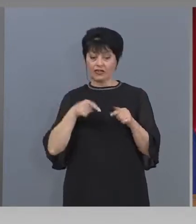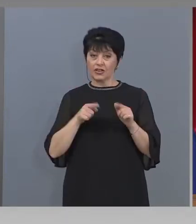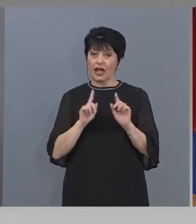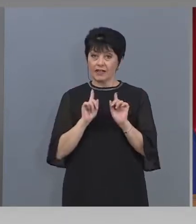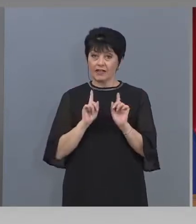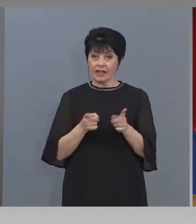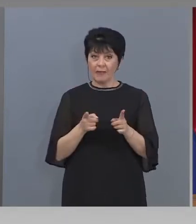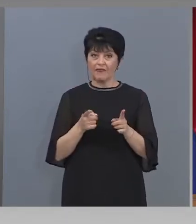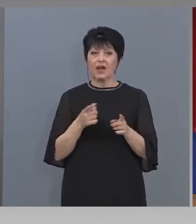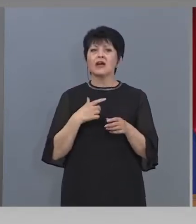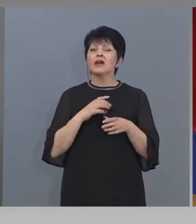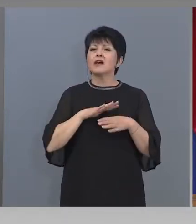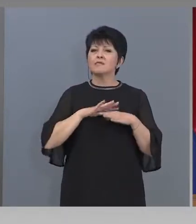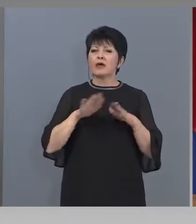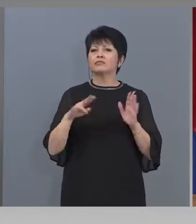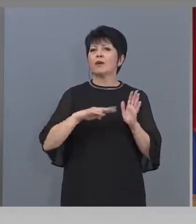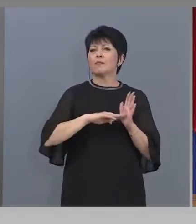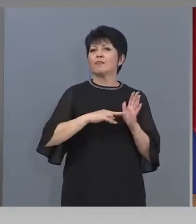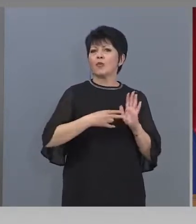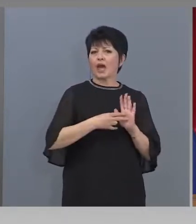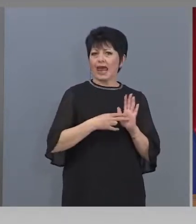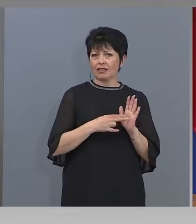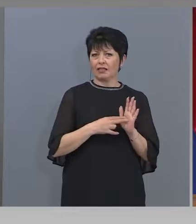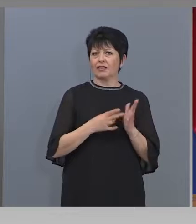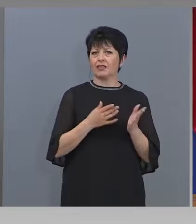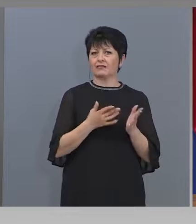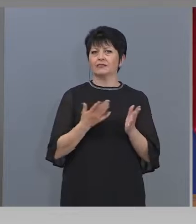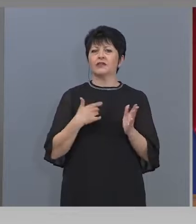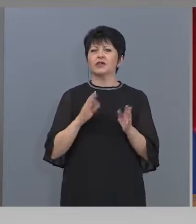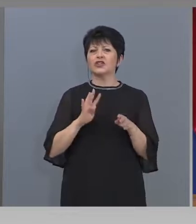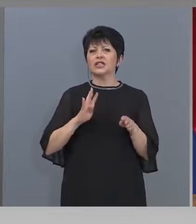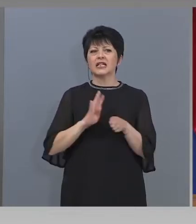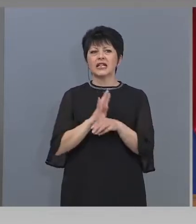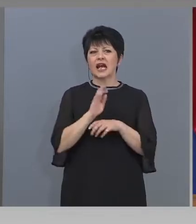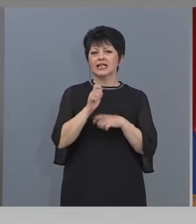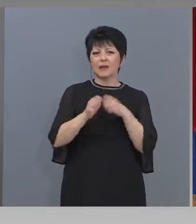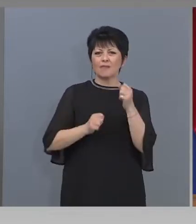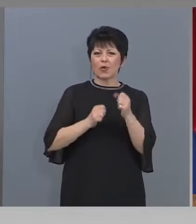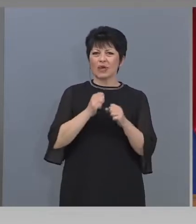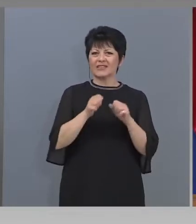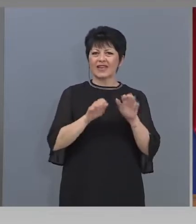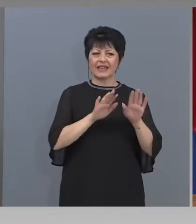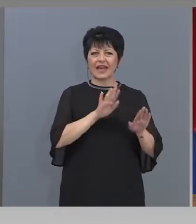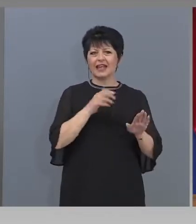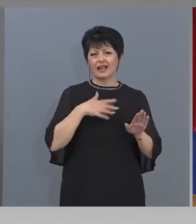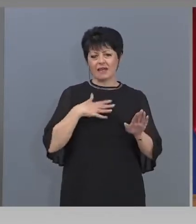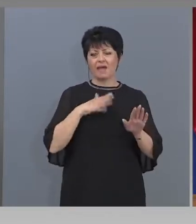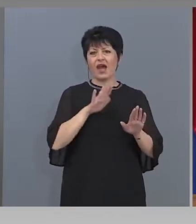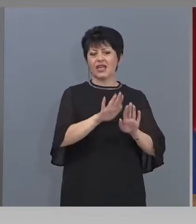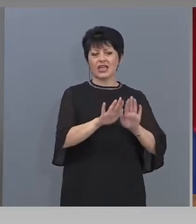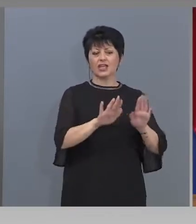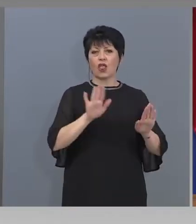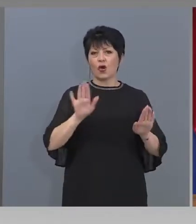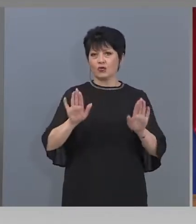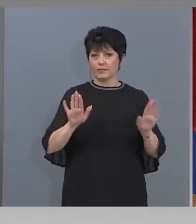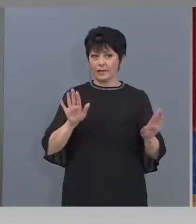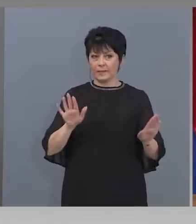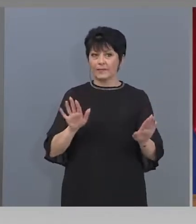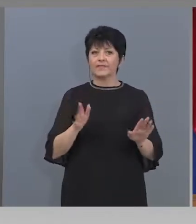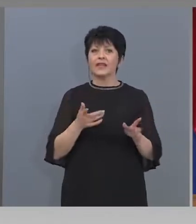има абсолютен проект на има приготвени произведения, 14, които да бъдат изложени там, със